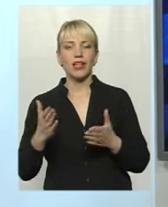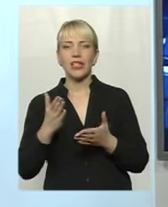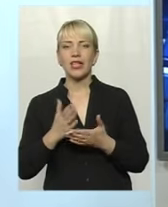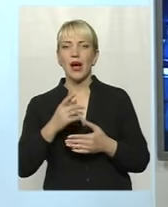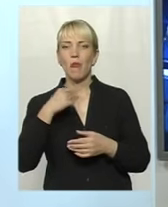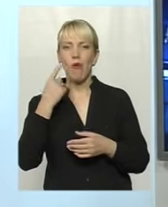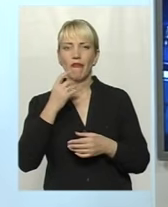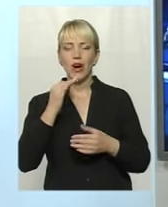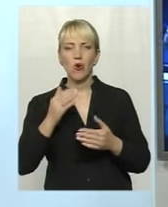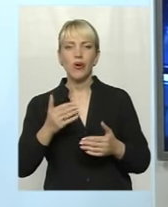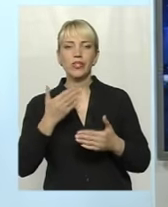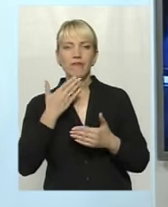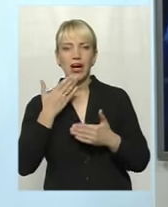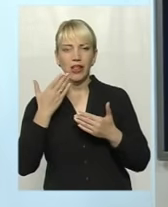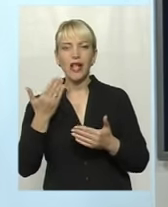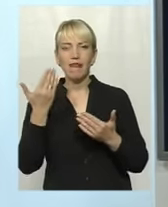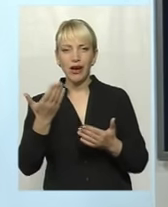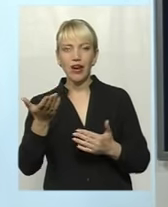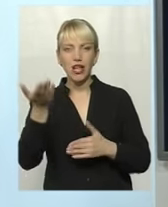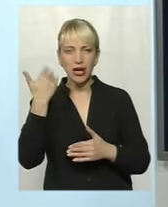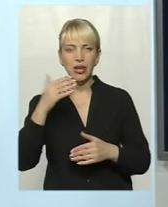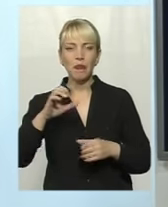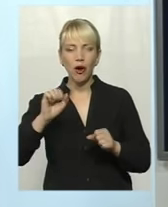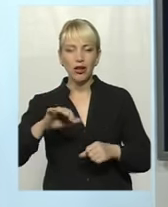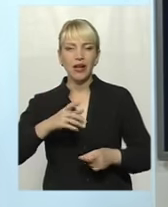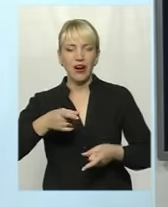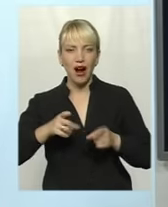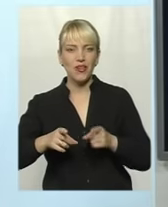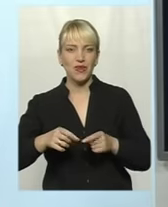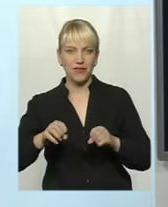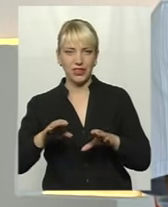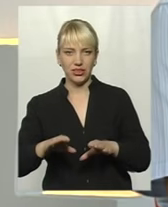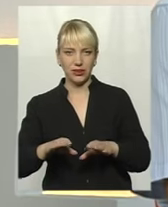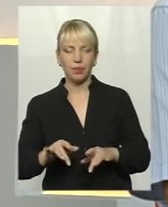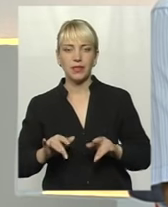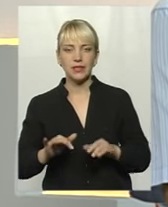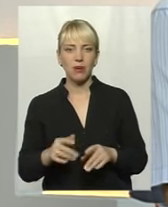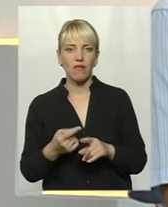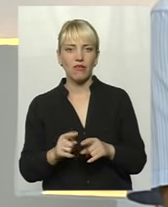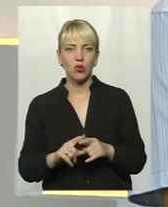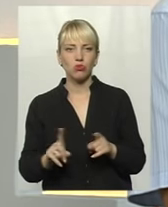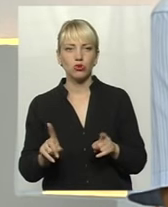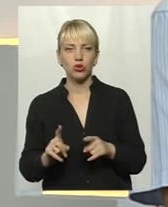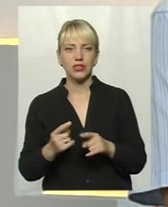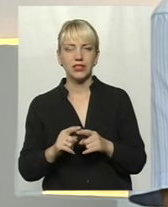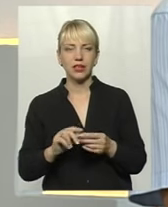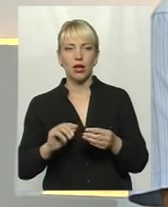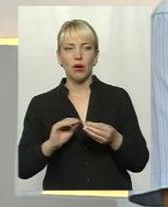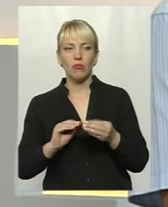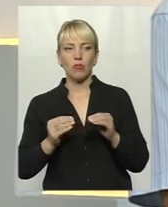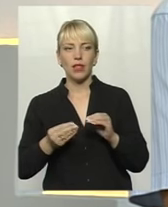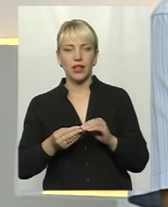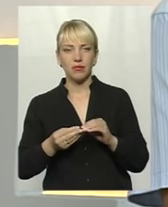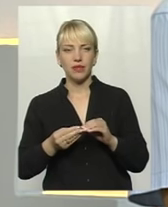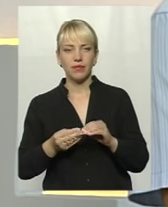ви їх реально могли вирішити раніше? Справа в цьому полягає, що дані цієї проблеми, що вистачити зараз ініціативною групою,